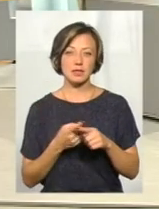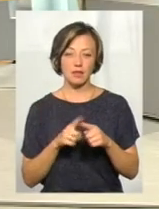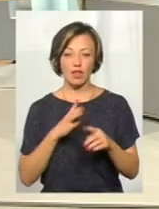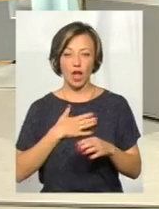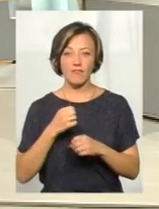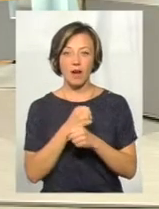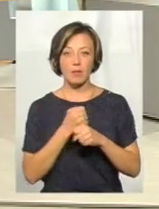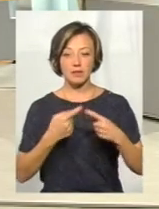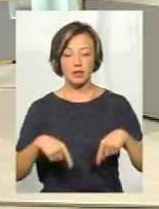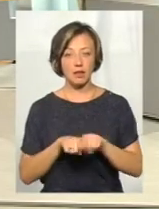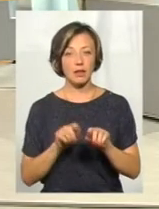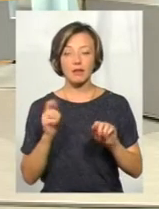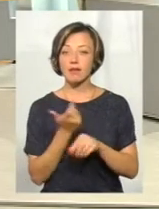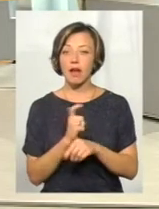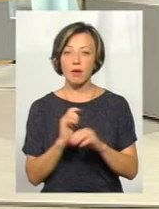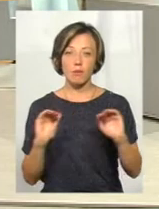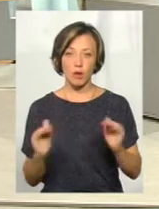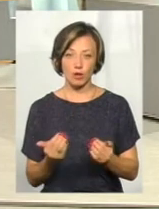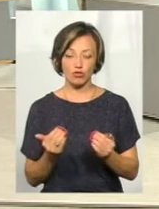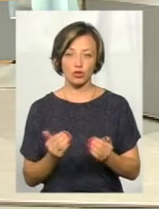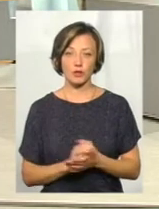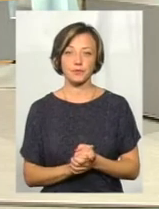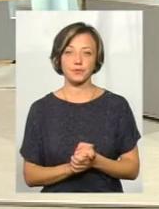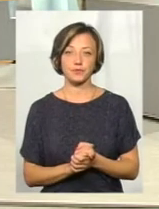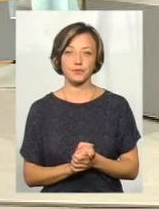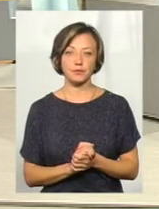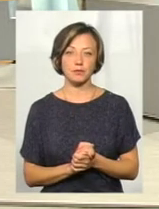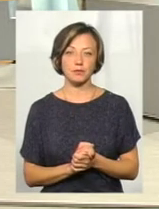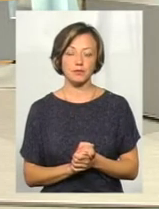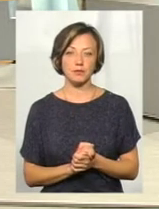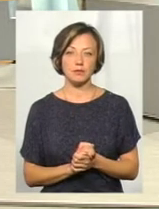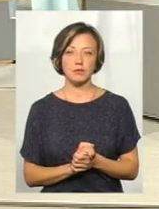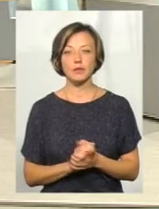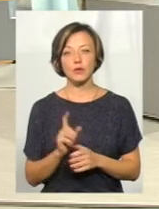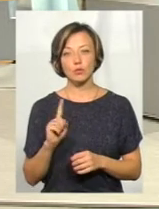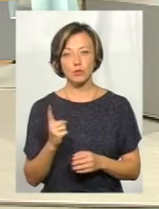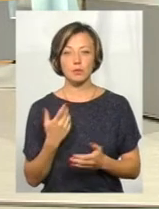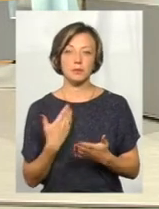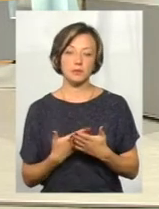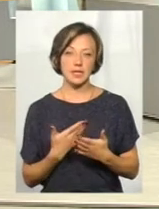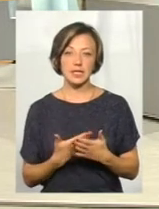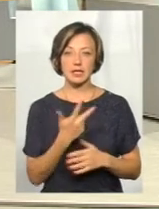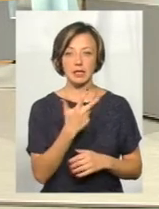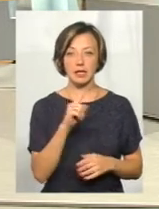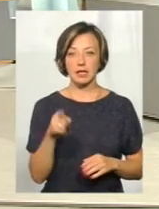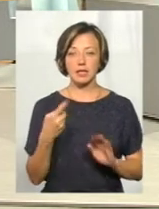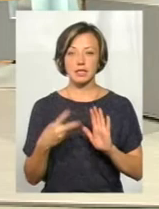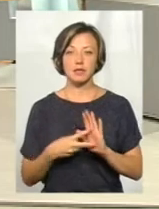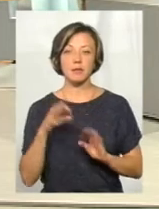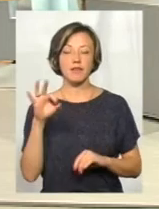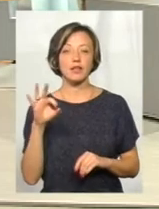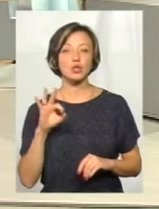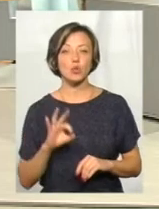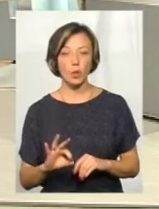скажімо так, найменший, тому що складає він орієнтовно 3,7%,